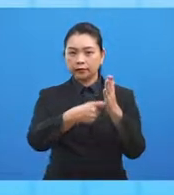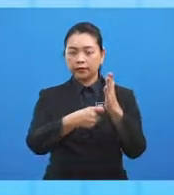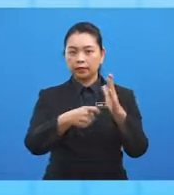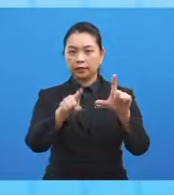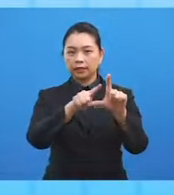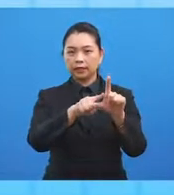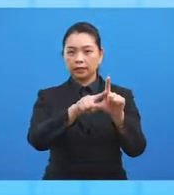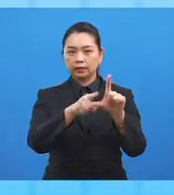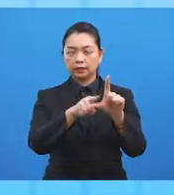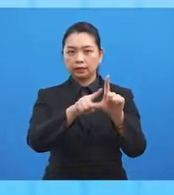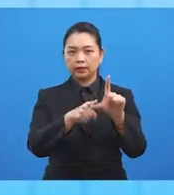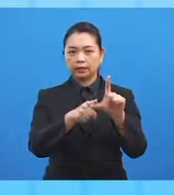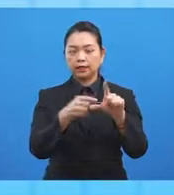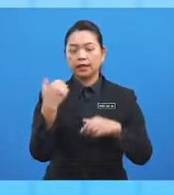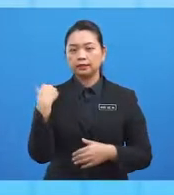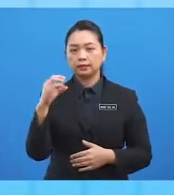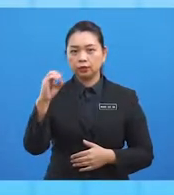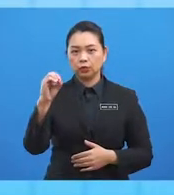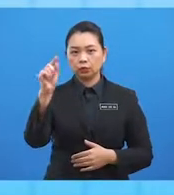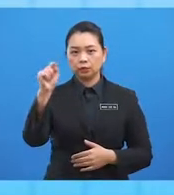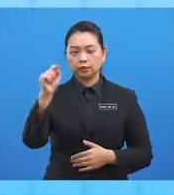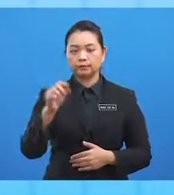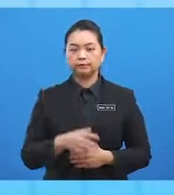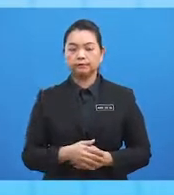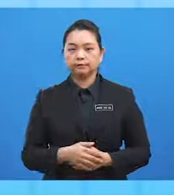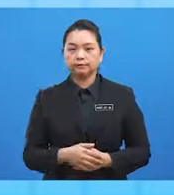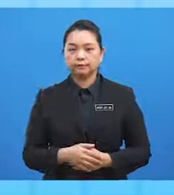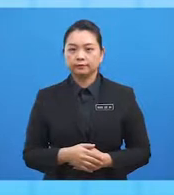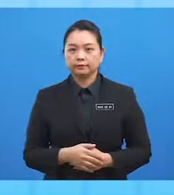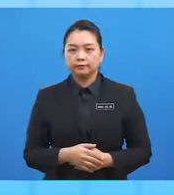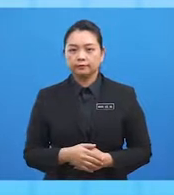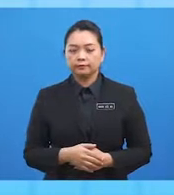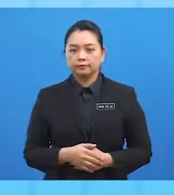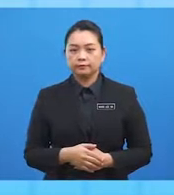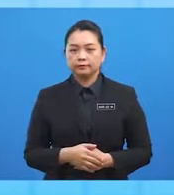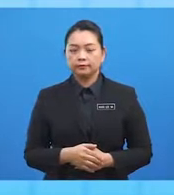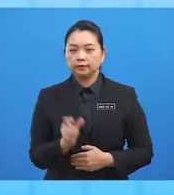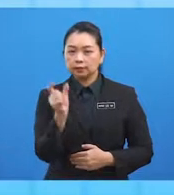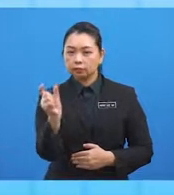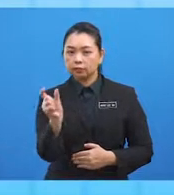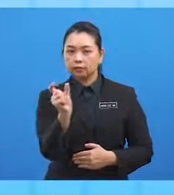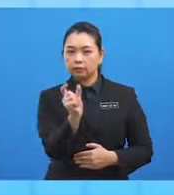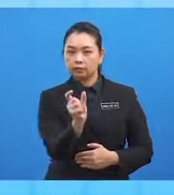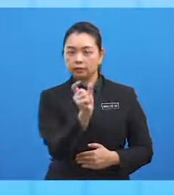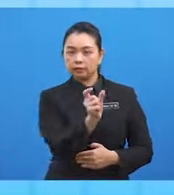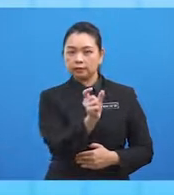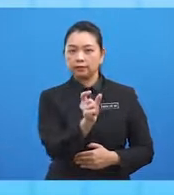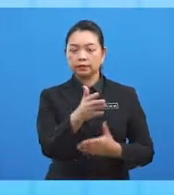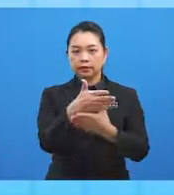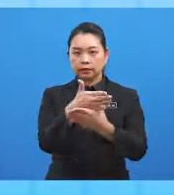khatul istiwa ialah sifar darjah. Manakala, julat latitude ialah